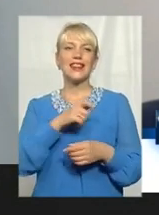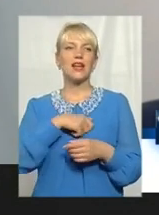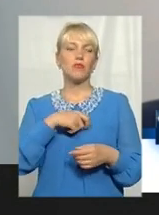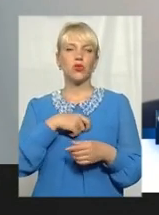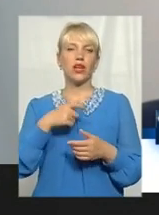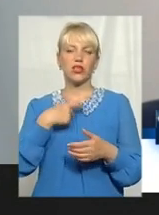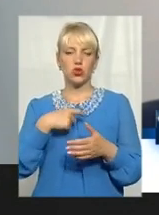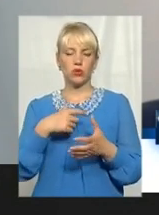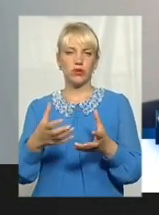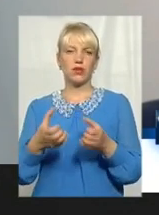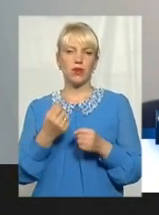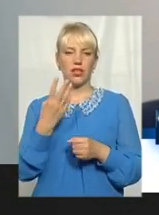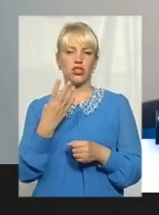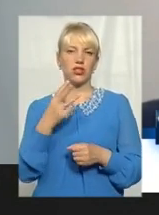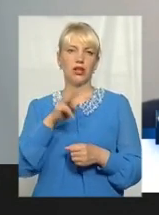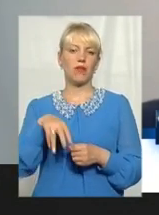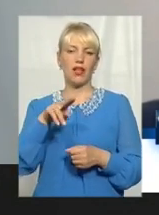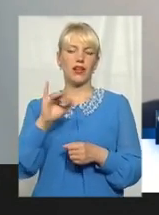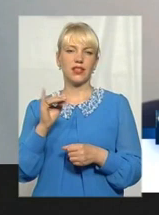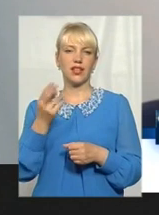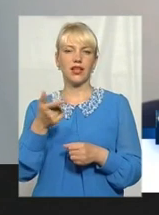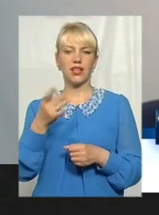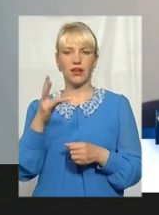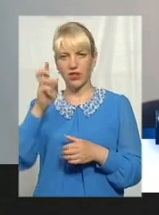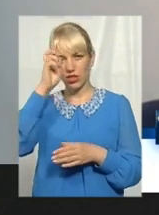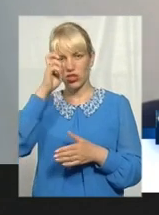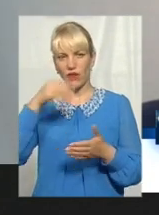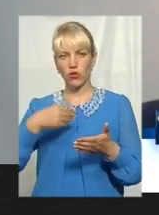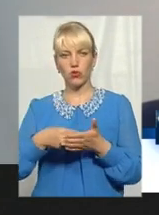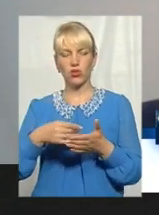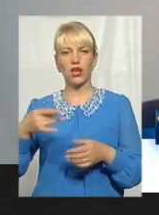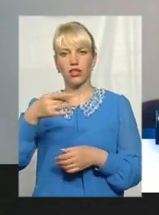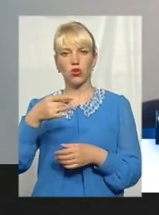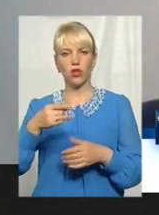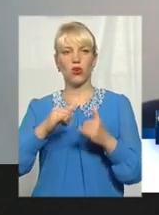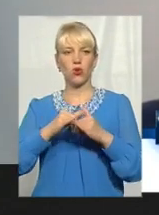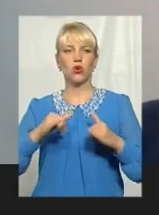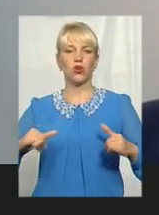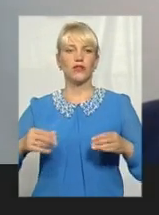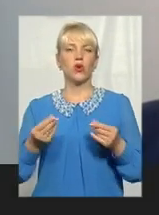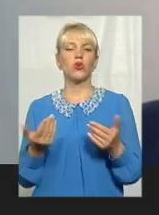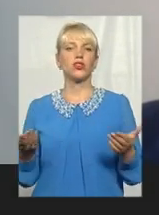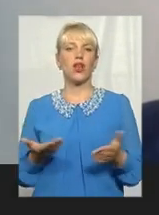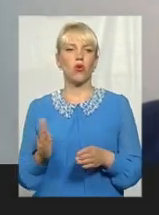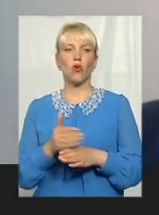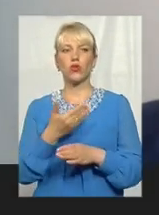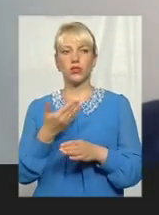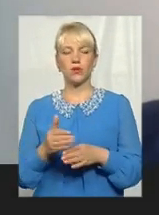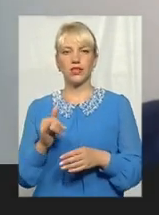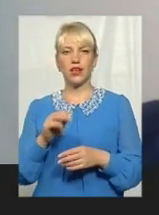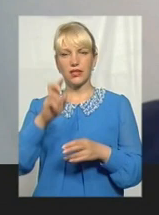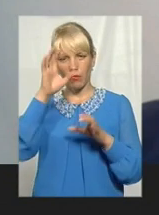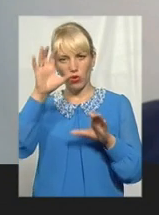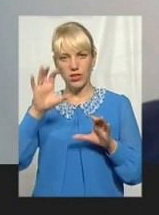забрали 4 мільярди гривень із Державного фонду регіонального розвитку, кошти з якого розподіляються по